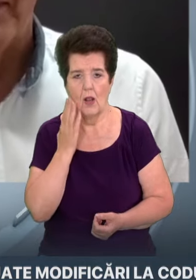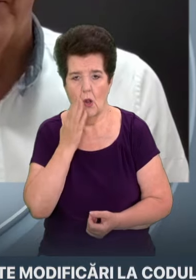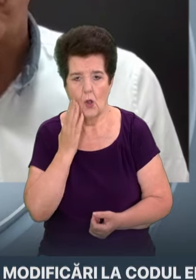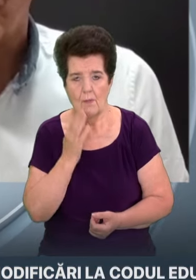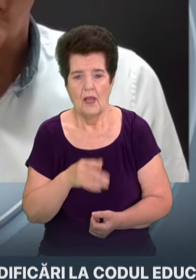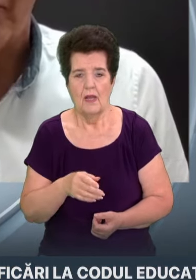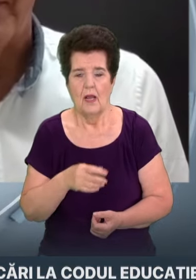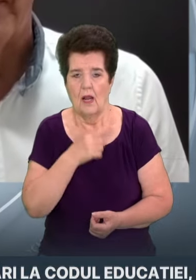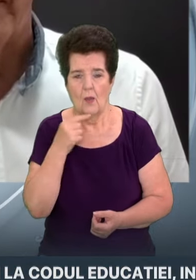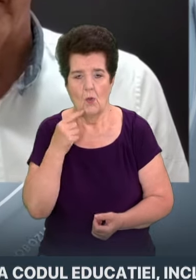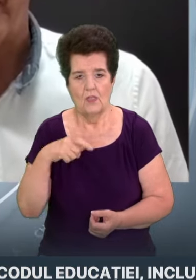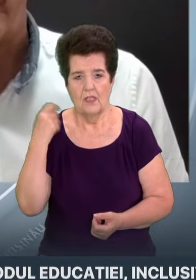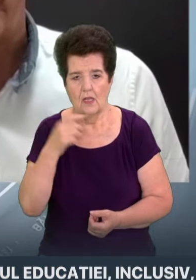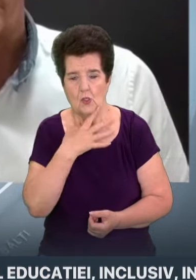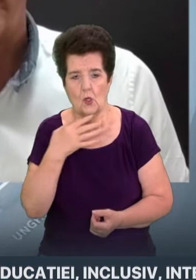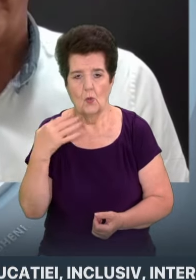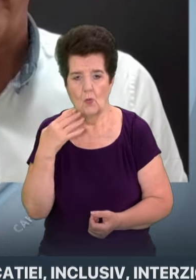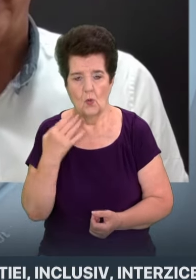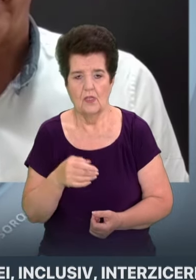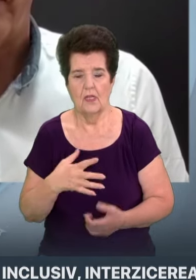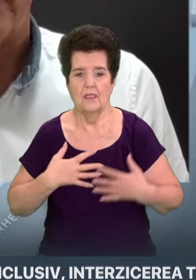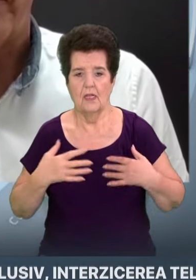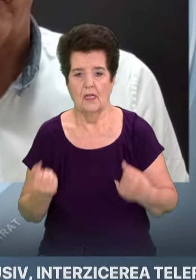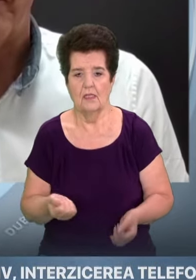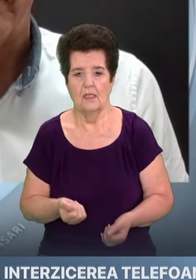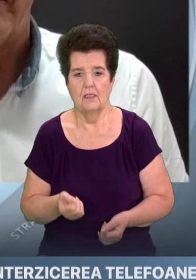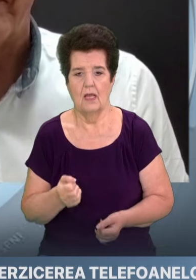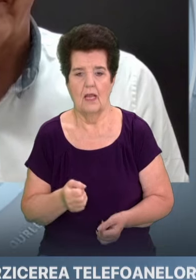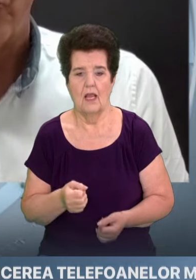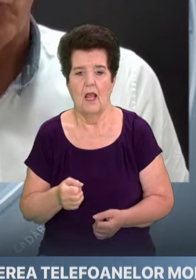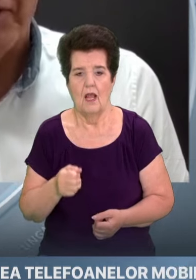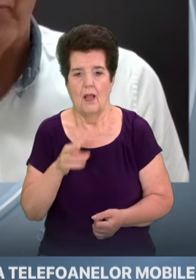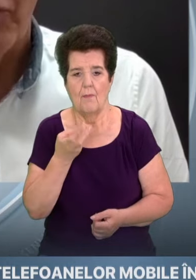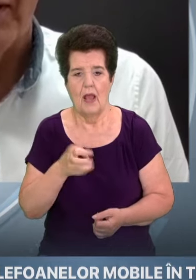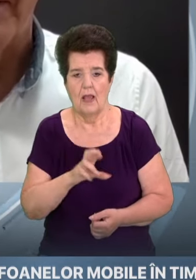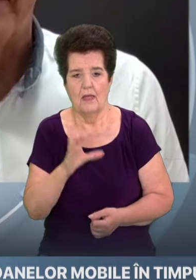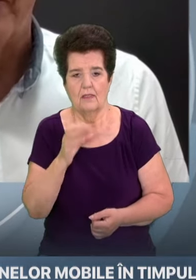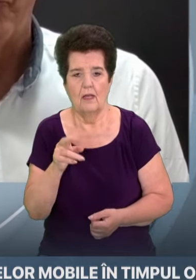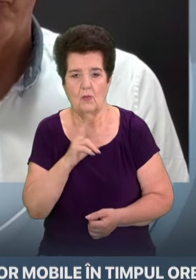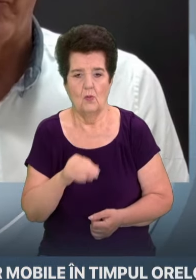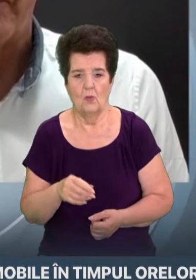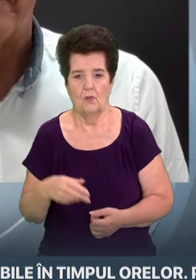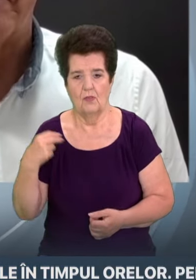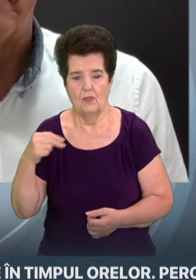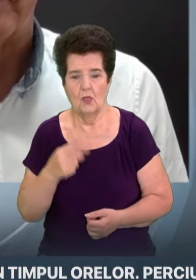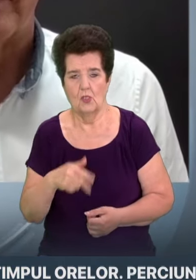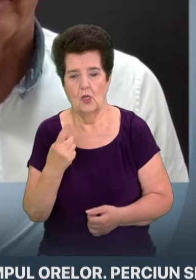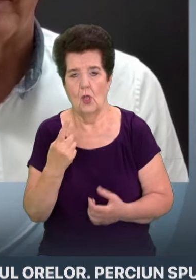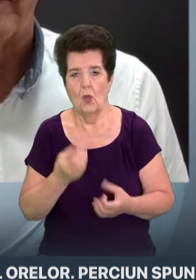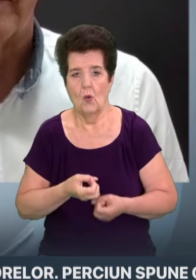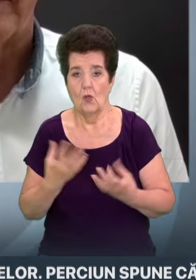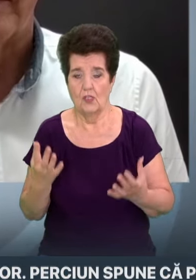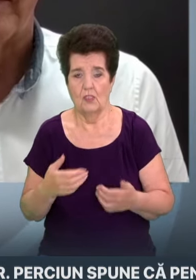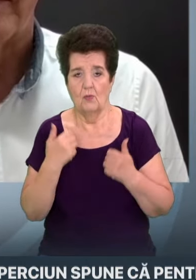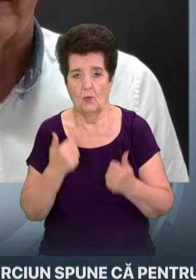românilor și multă sănătate, doamnei președinte Maia Santu. Mulțumesc mult! Și o zi bună tuturor! Revenim